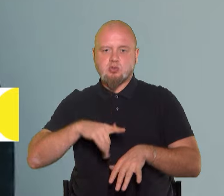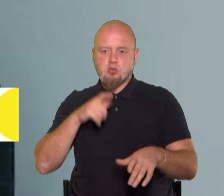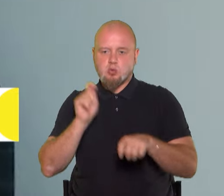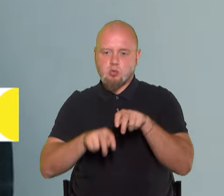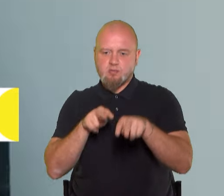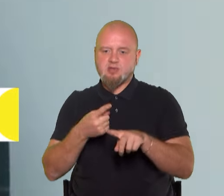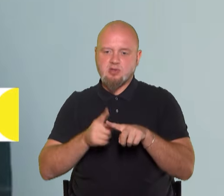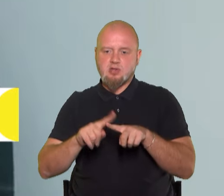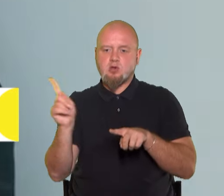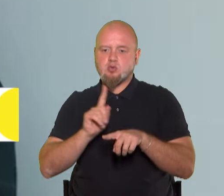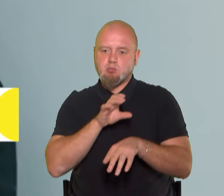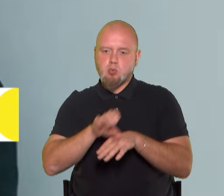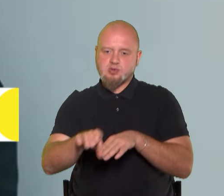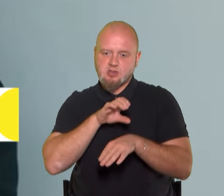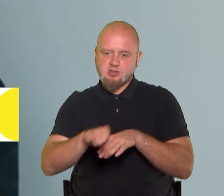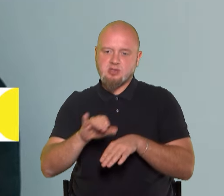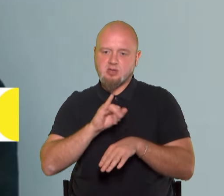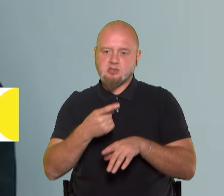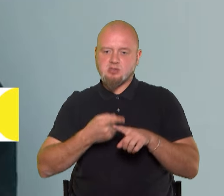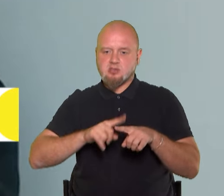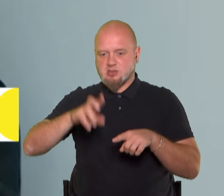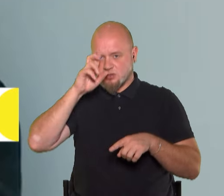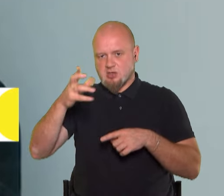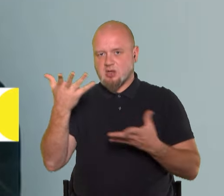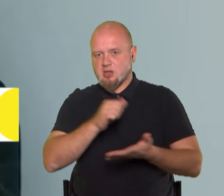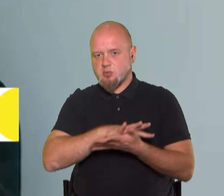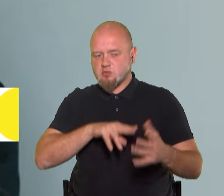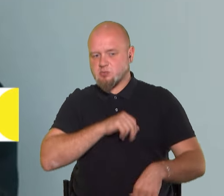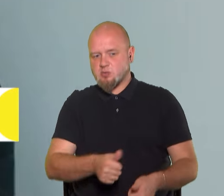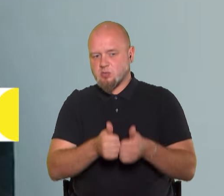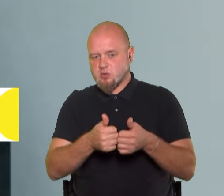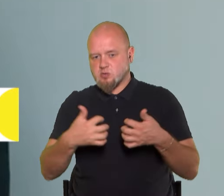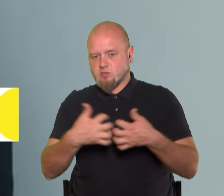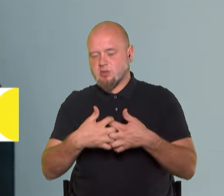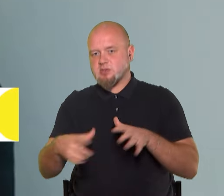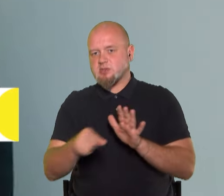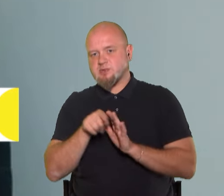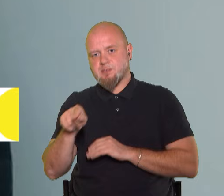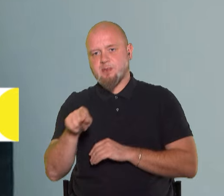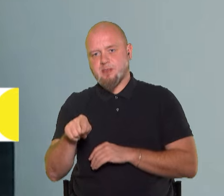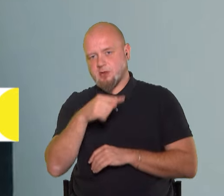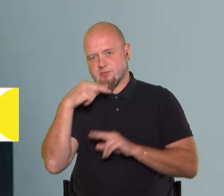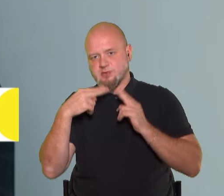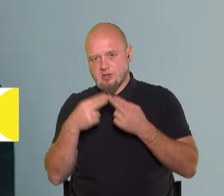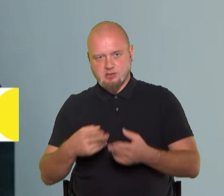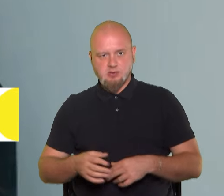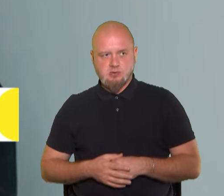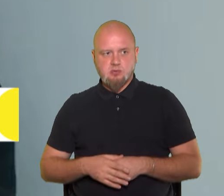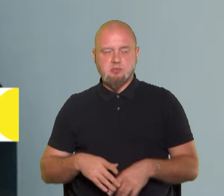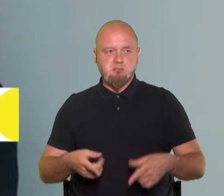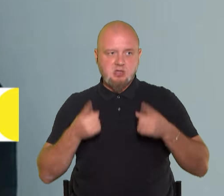те, що постачається із тих країн, які продовжують спрацювати з Російською Федерацією,